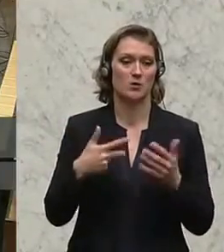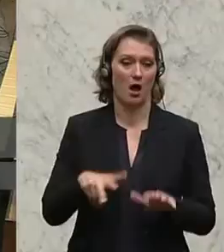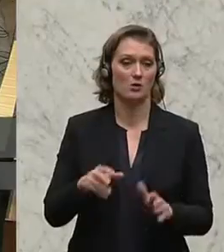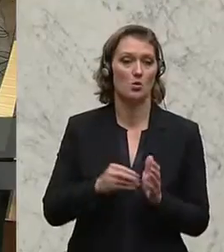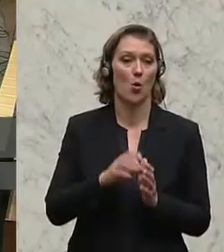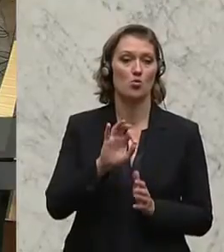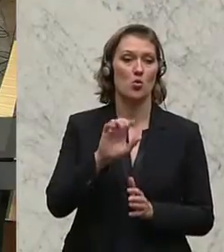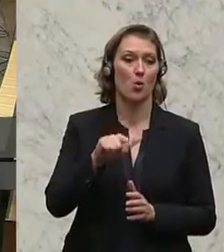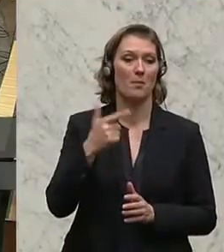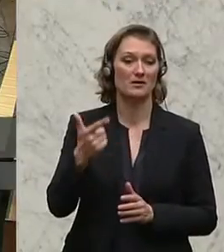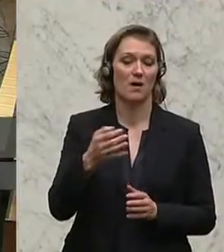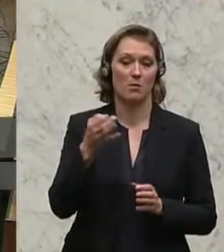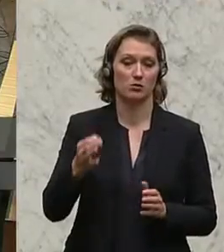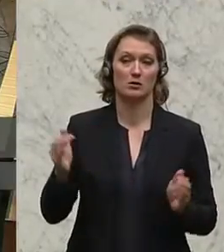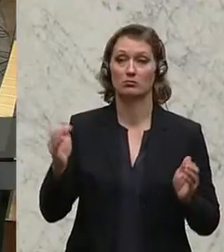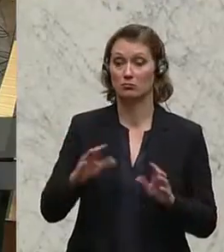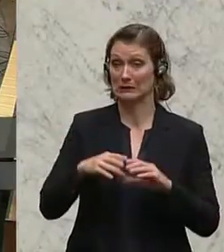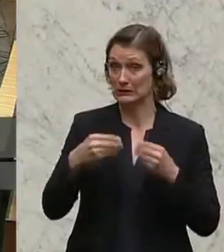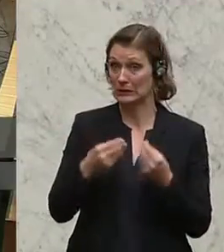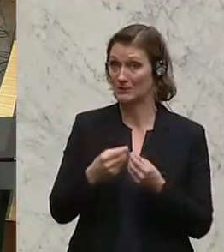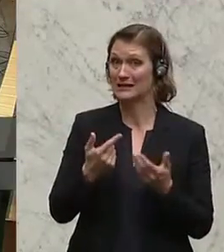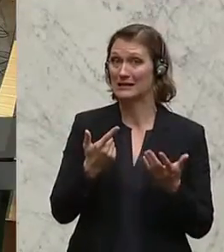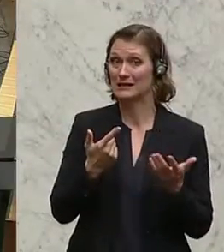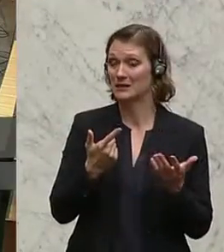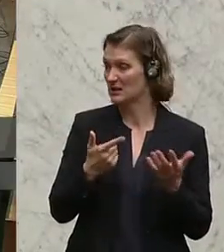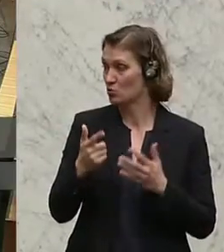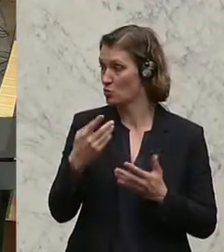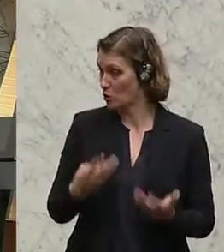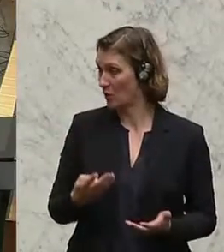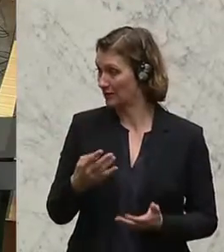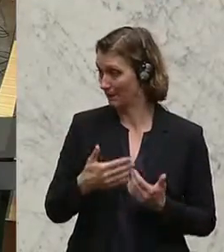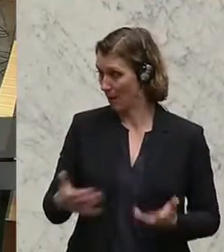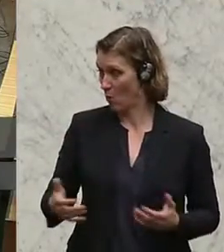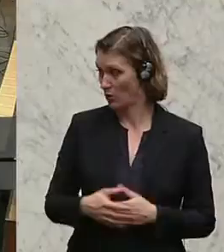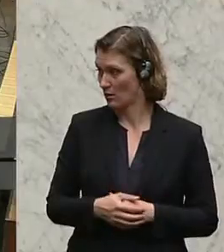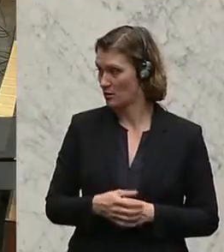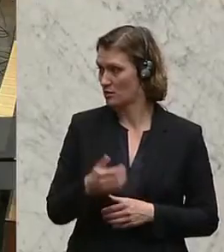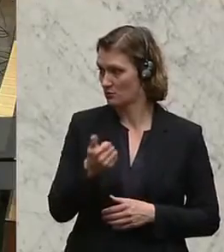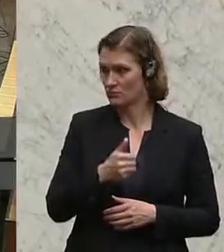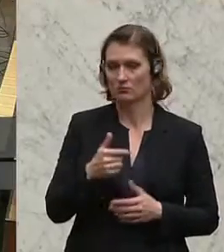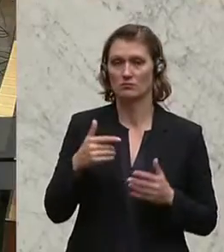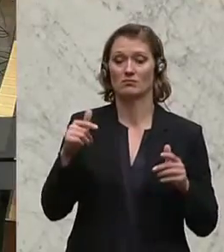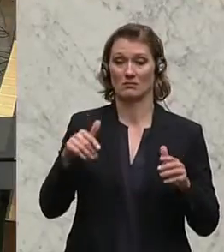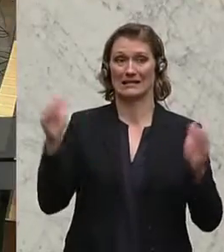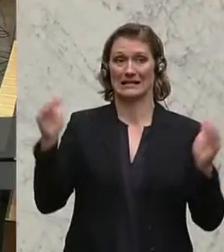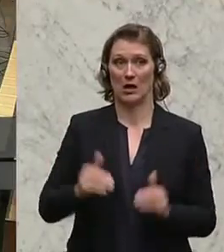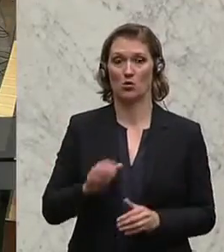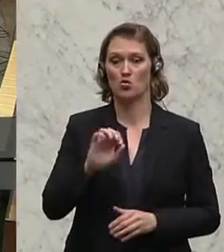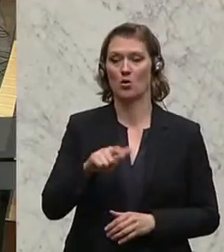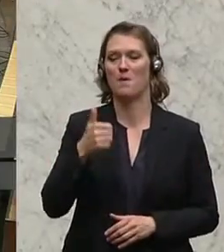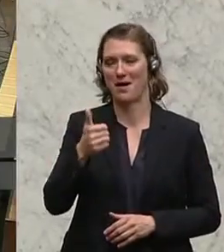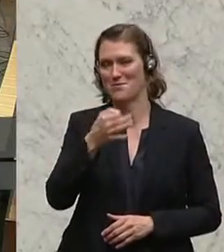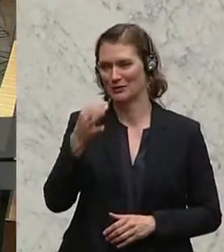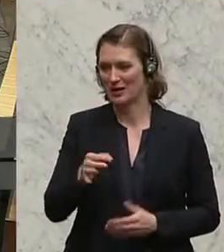weitere 0,2 Prozent, in Summe 790 Millionen. Und wir haben vereinbart, dass die Senkung um 0